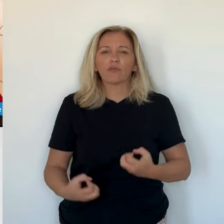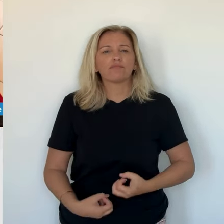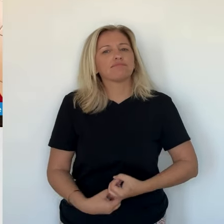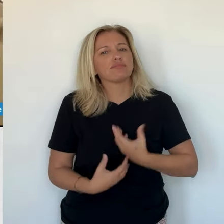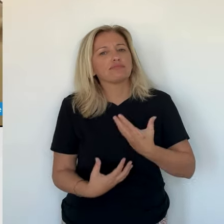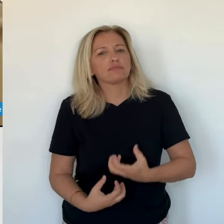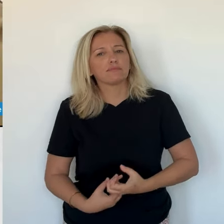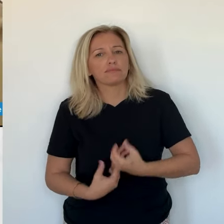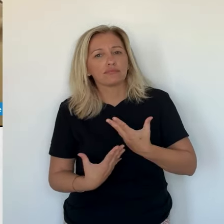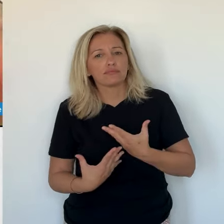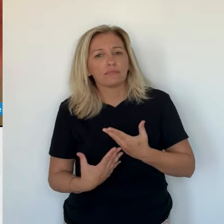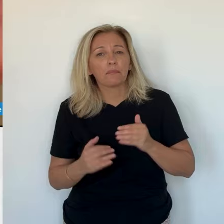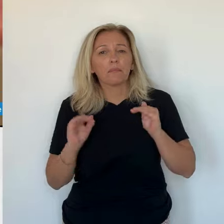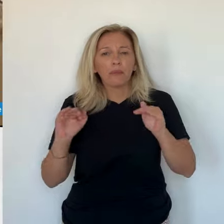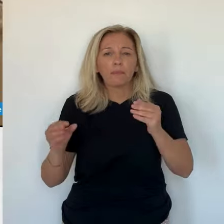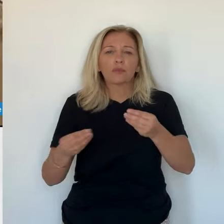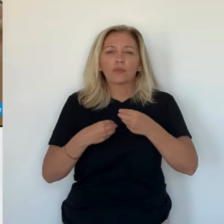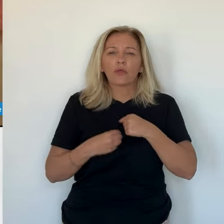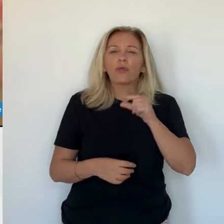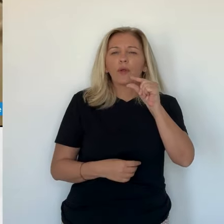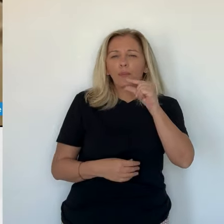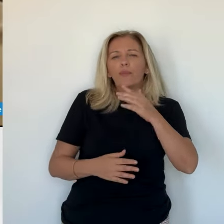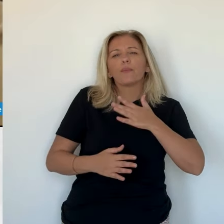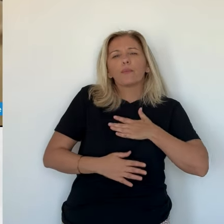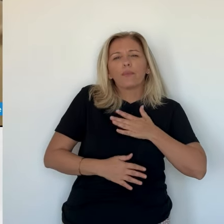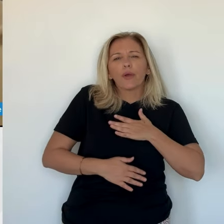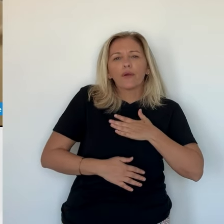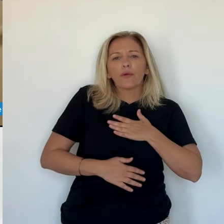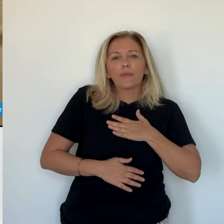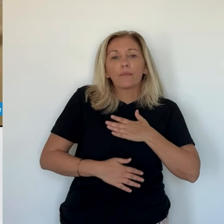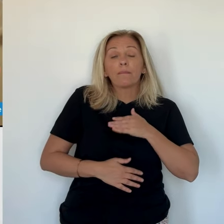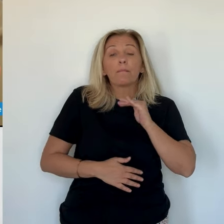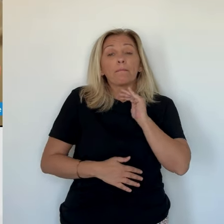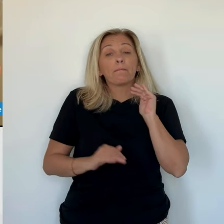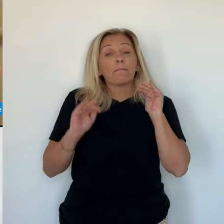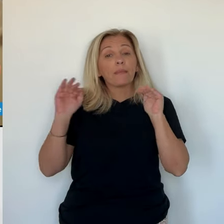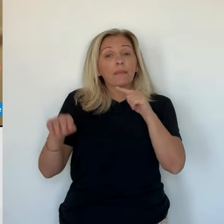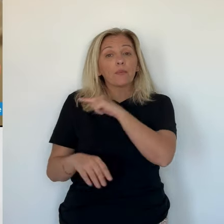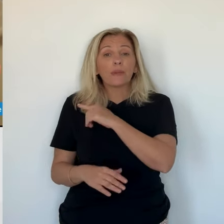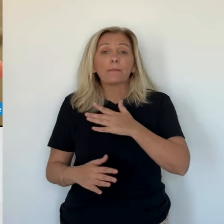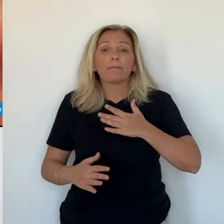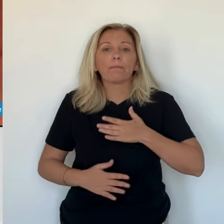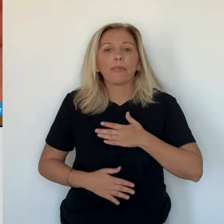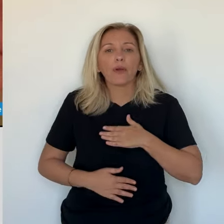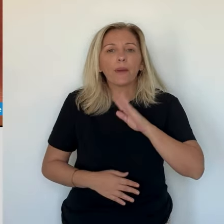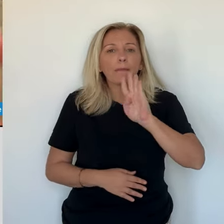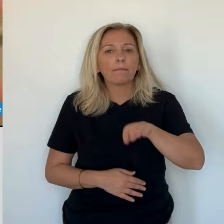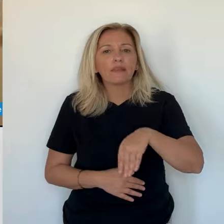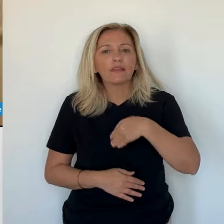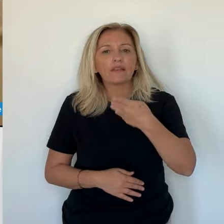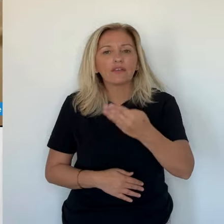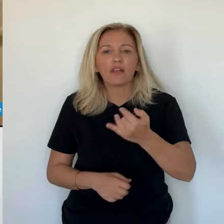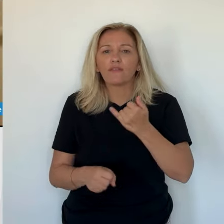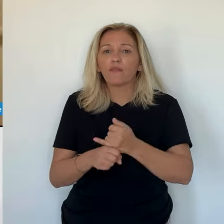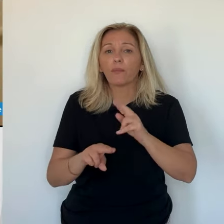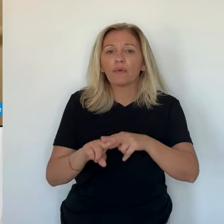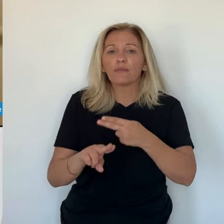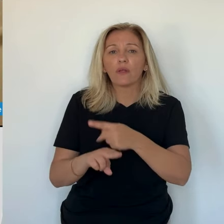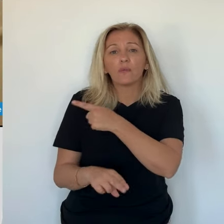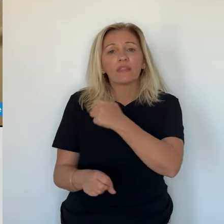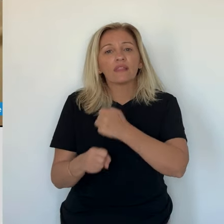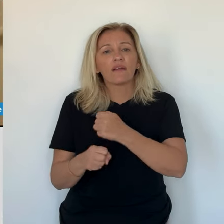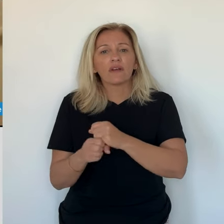Donc c'est pour ça que j'ai tenu à témoigner, même si ça me fait un peu peur. Malgré la peur, Michel, le prénom a été changé,